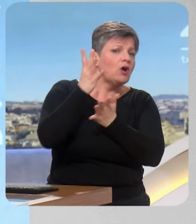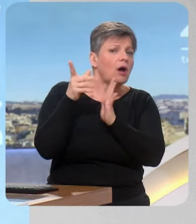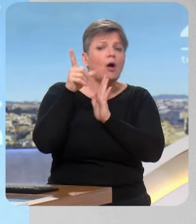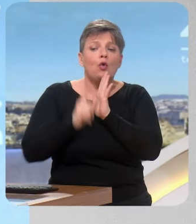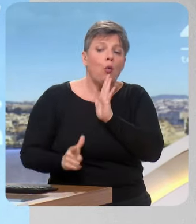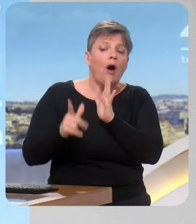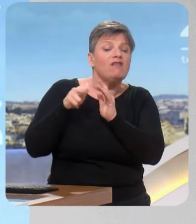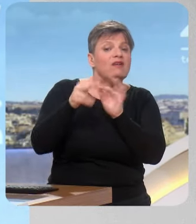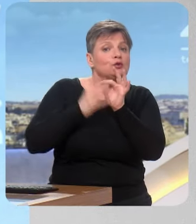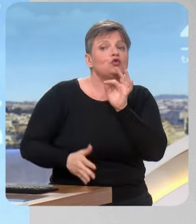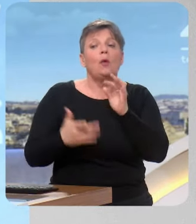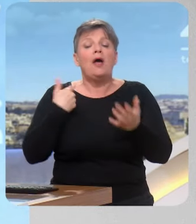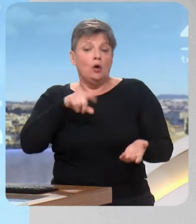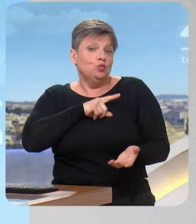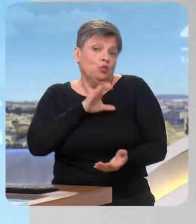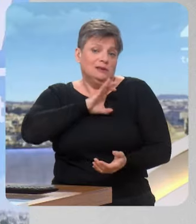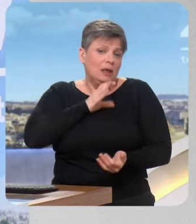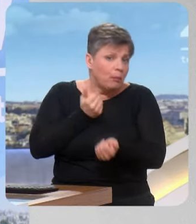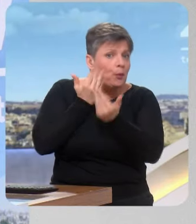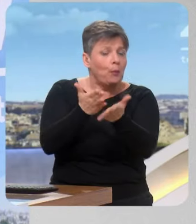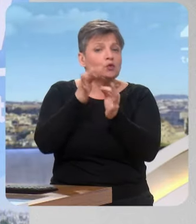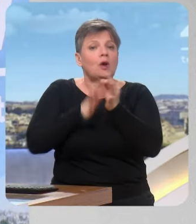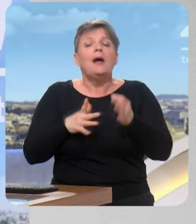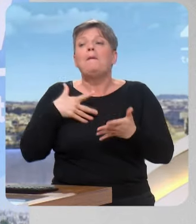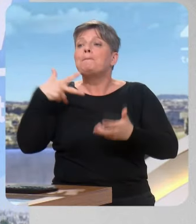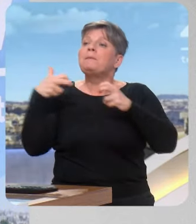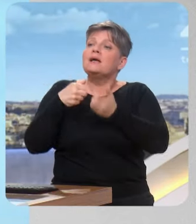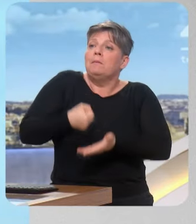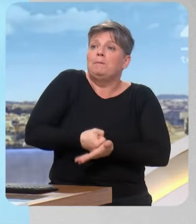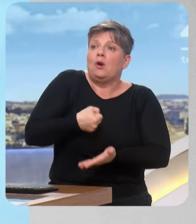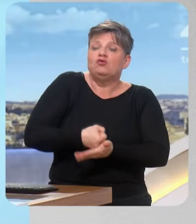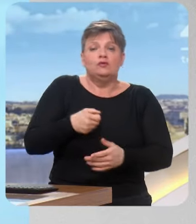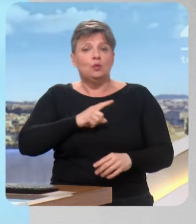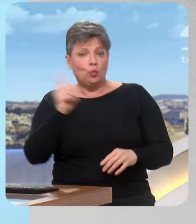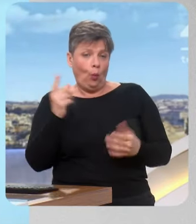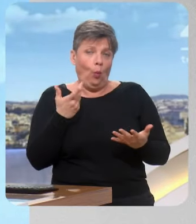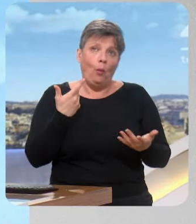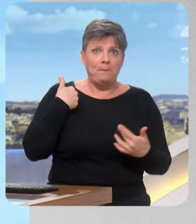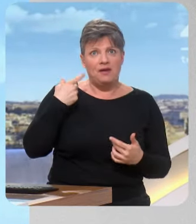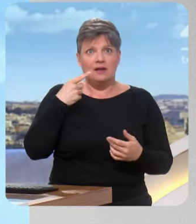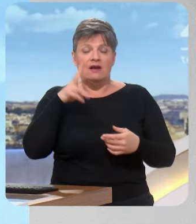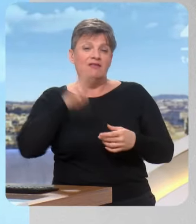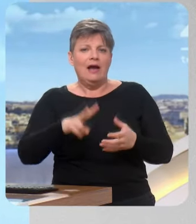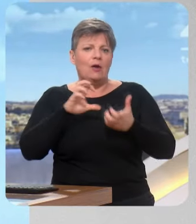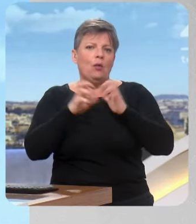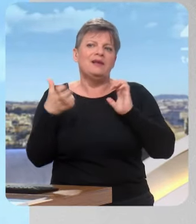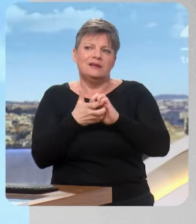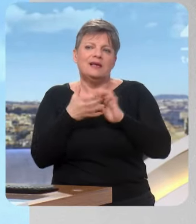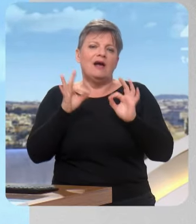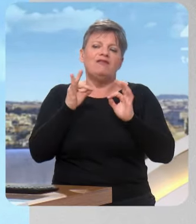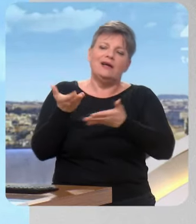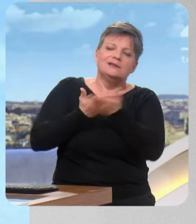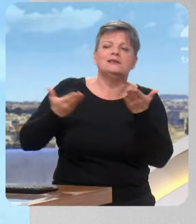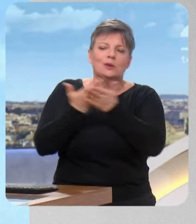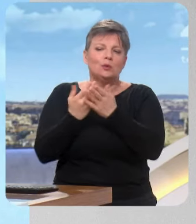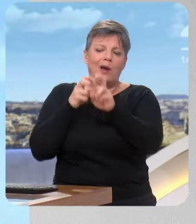Je ne pas si ce sera le prix plancher. Ce qui est sûr, c'est que je vous transparence. Ça semble compliqué pour le monde agricole. Et moi, je me fie à son